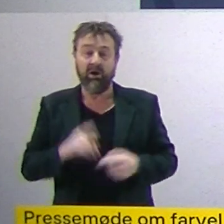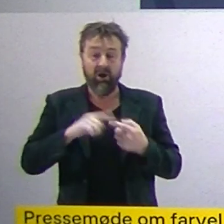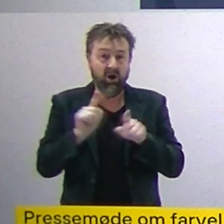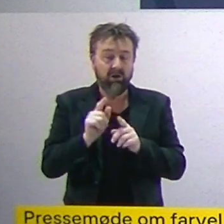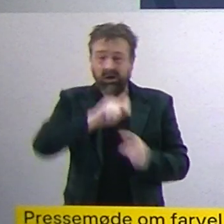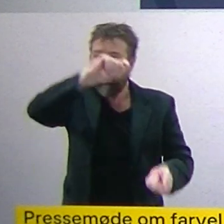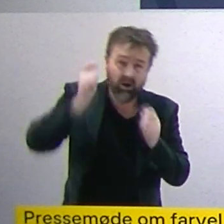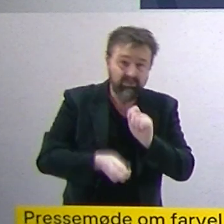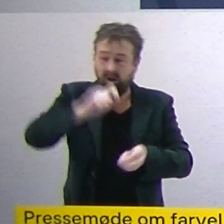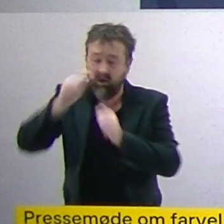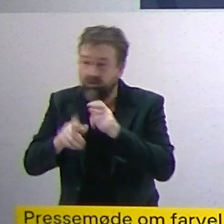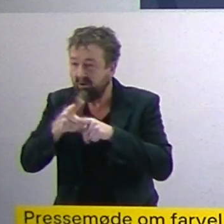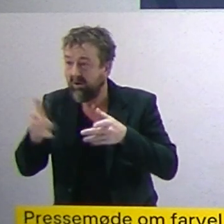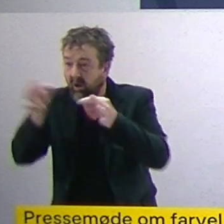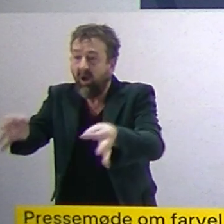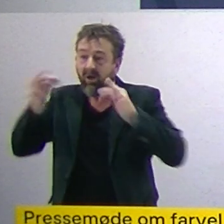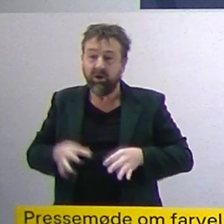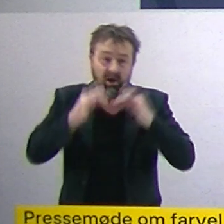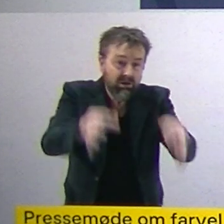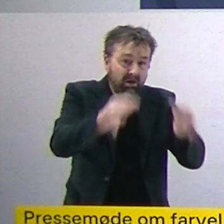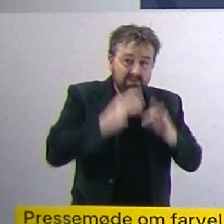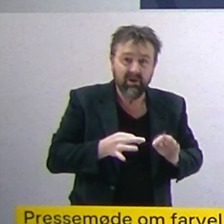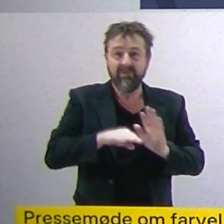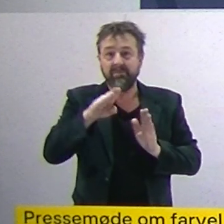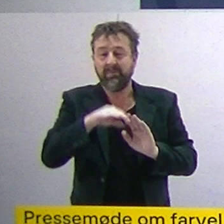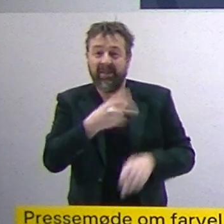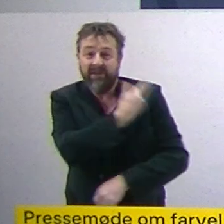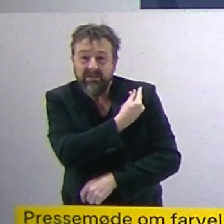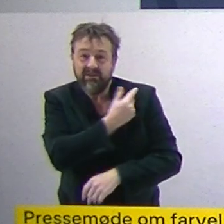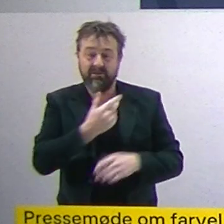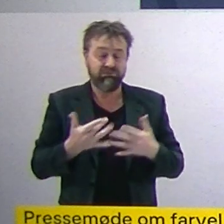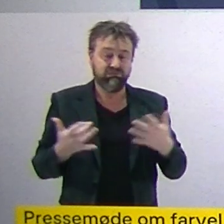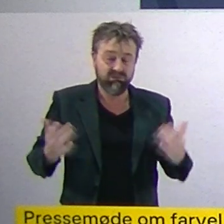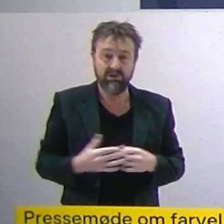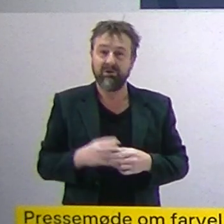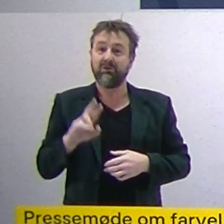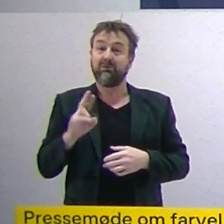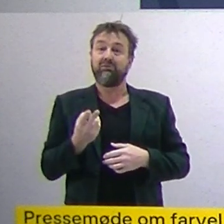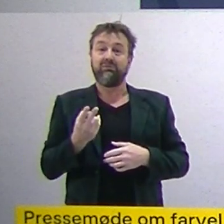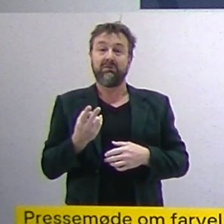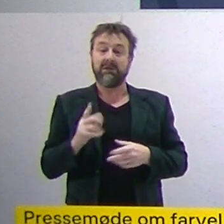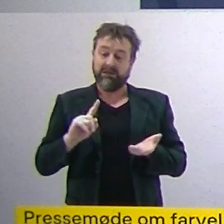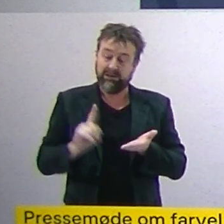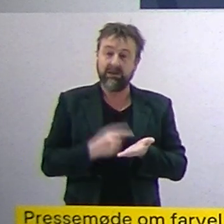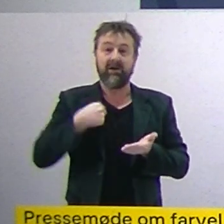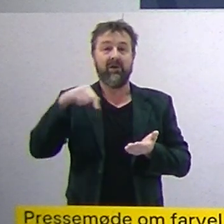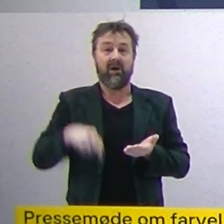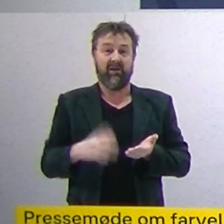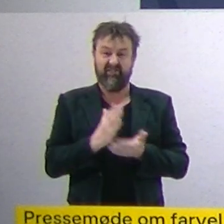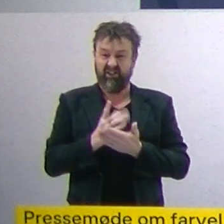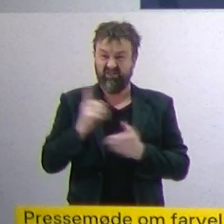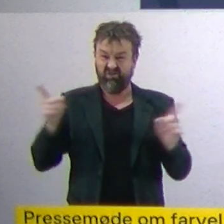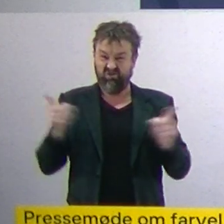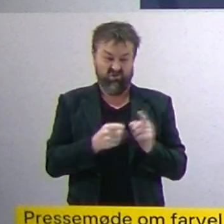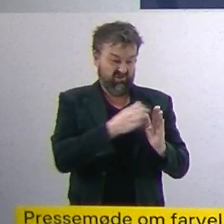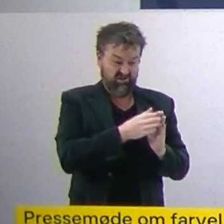omlægninger og fremrygninger, som vi lavede af vaccineprogrammet. Og nu står vi så endnu en gang her, og relativt kort tid efter